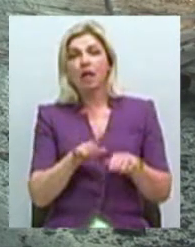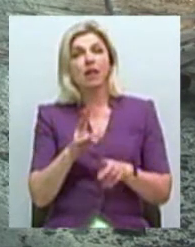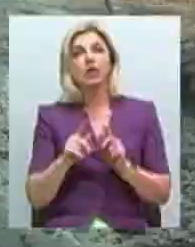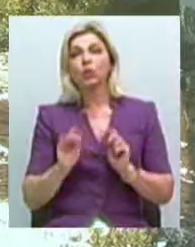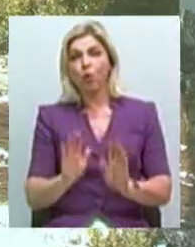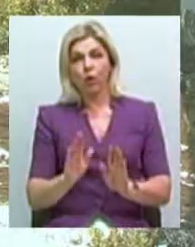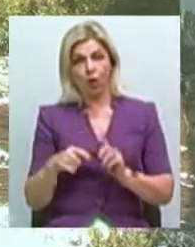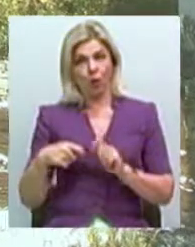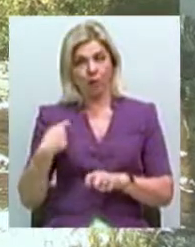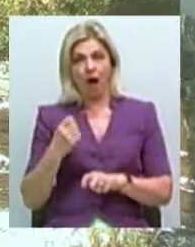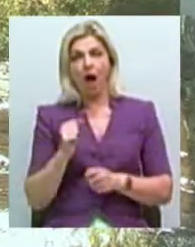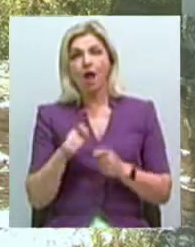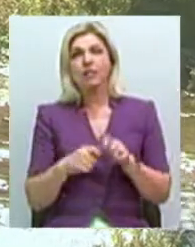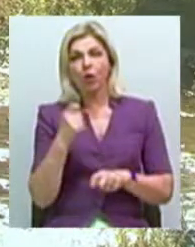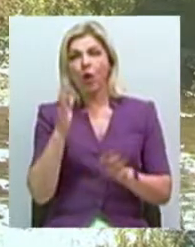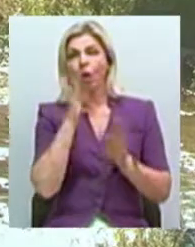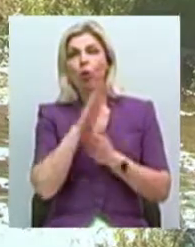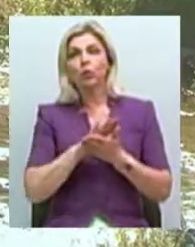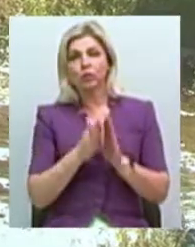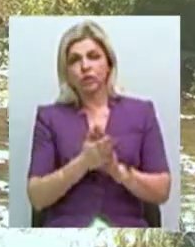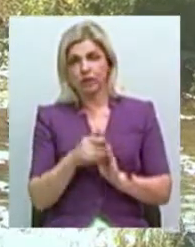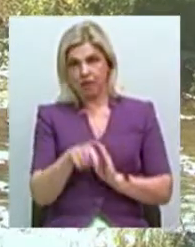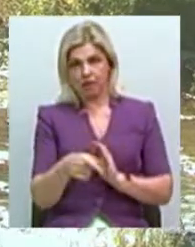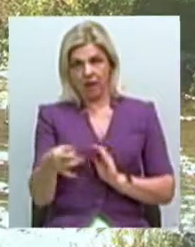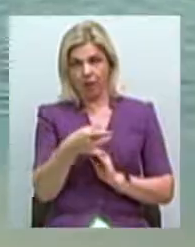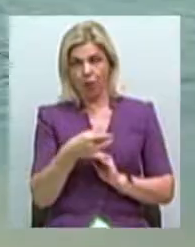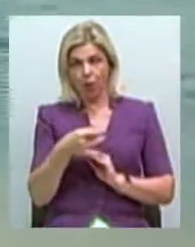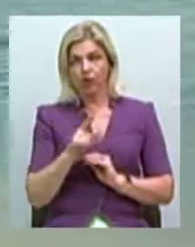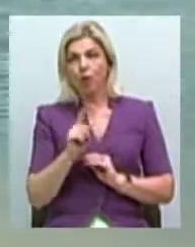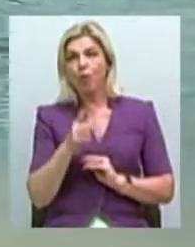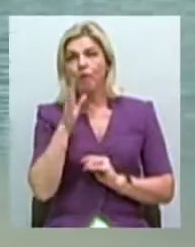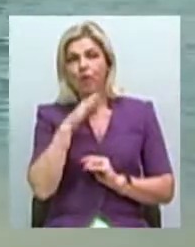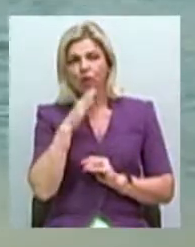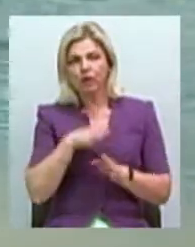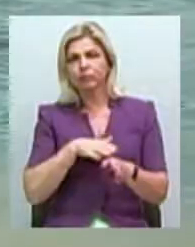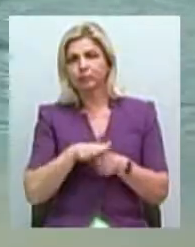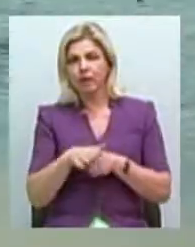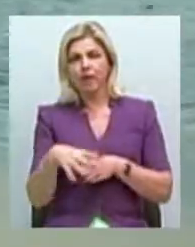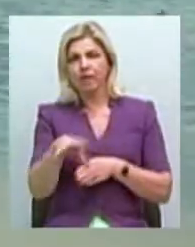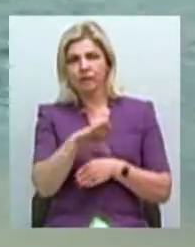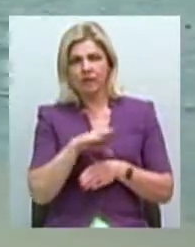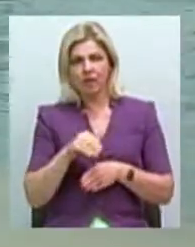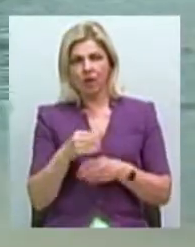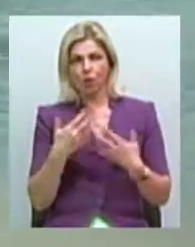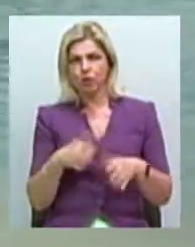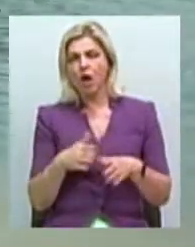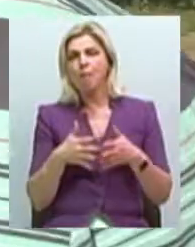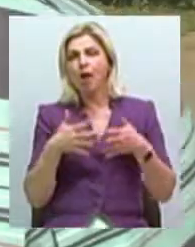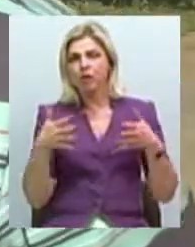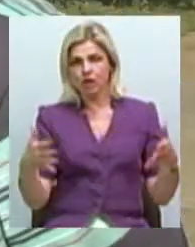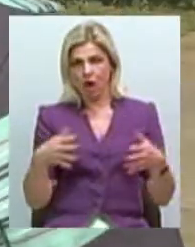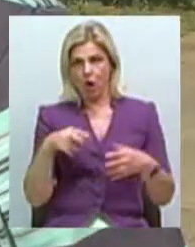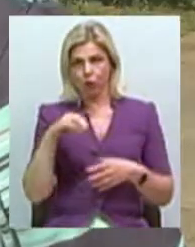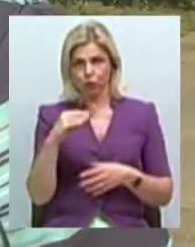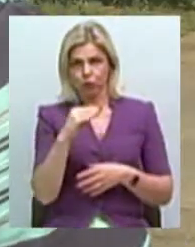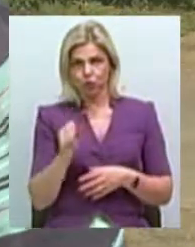й у тому, що порушується якби екологічний стан даного регіону. Тому що вода заливається, стає у велику, величезну калюжу. Там